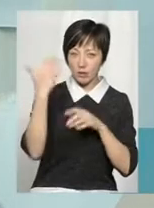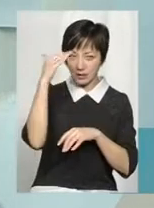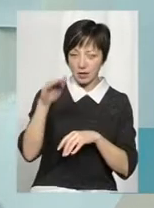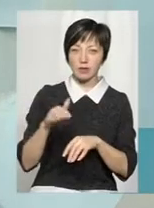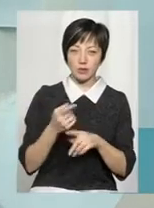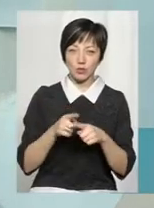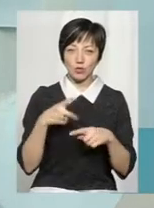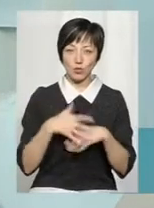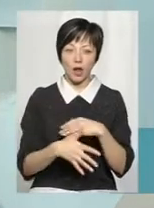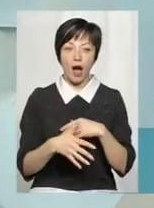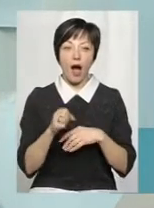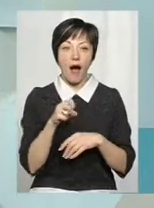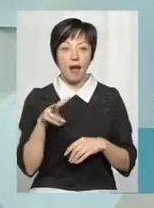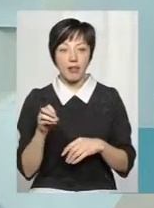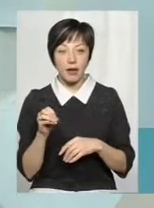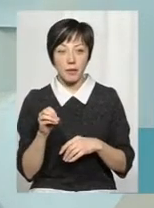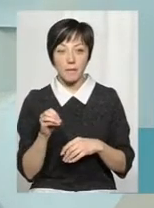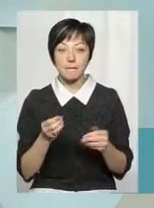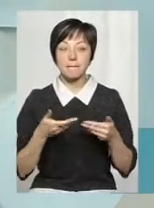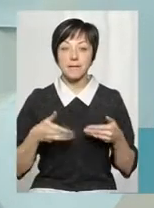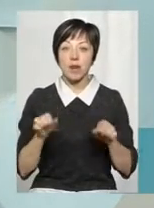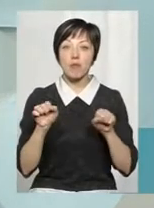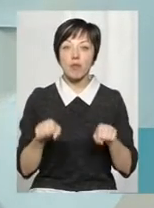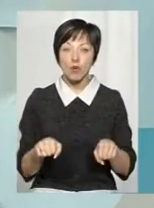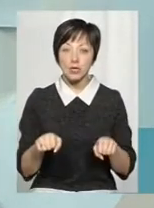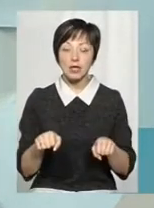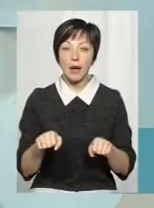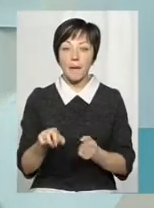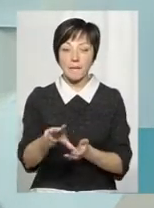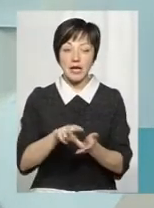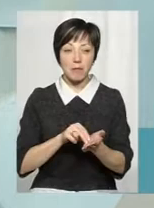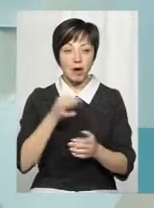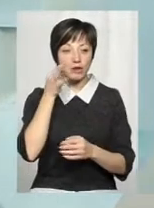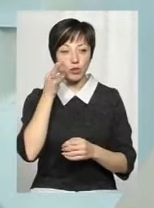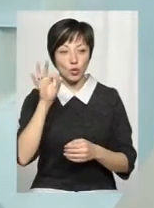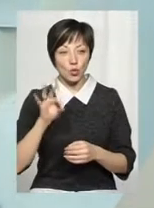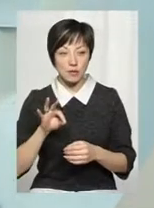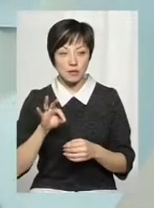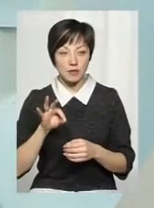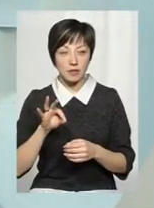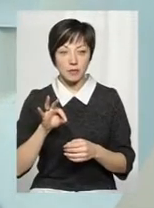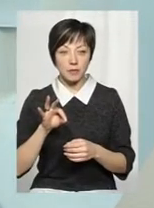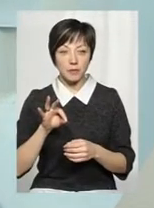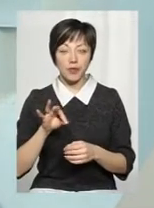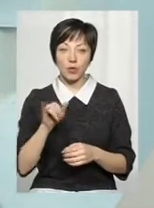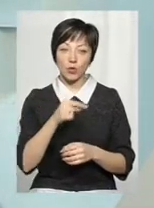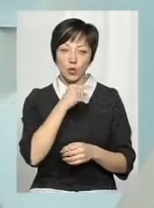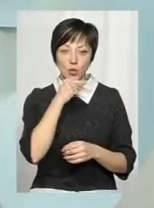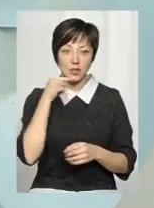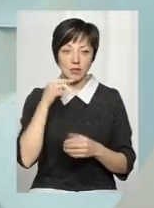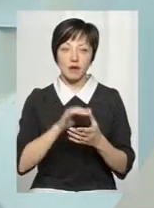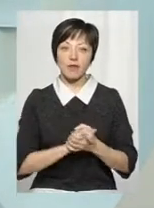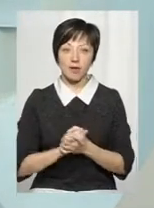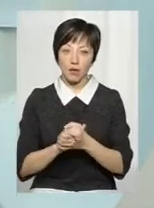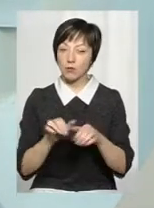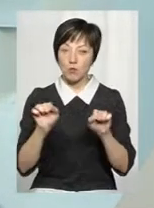Зрозумієте, це одне. Але ми можемо навіть переймати той досвід у Російській Федерації,